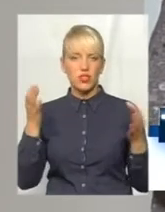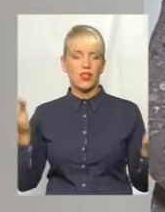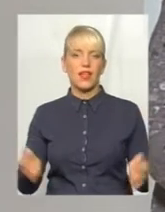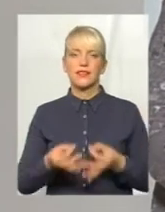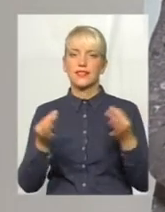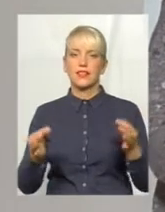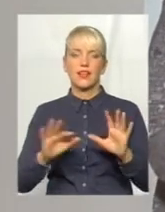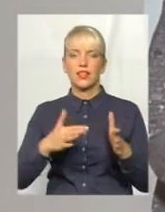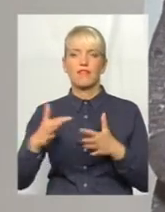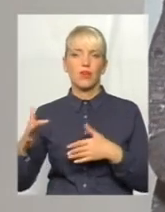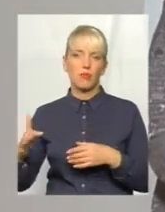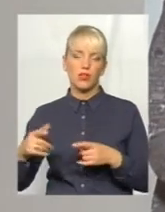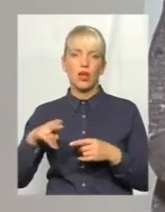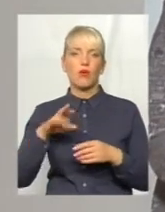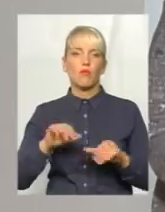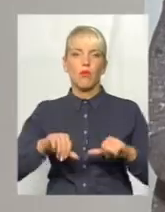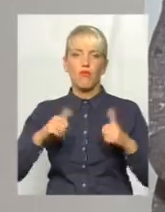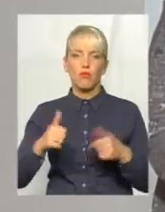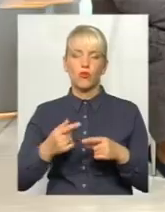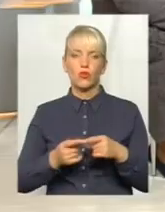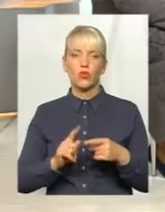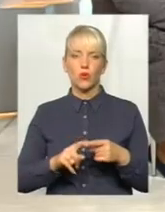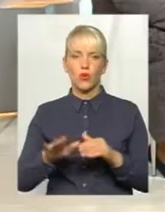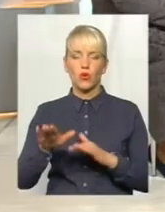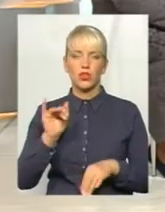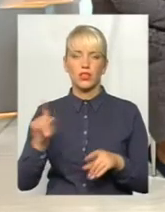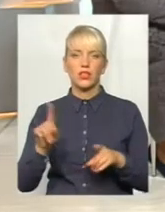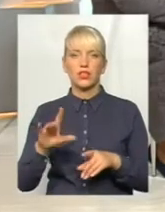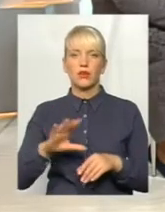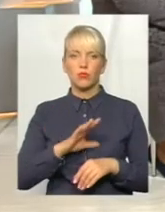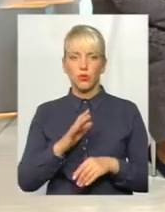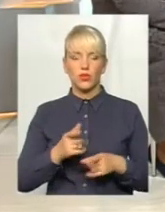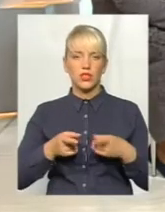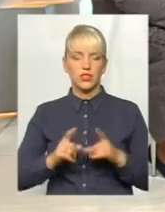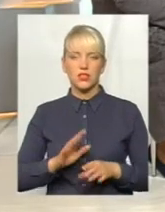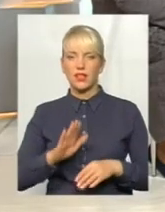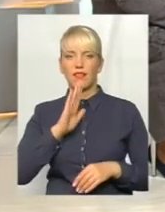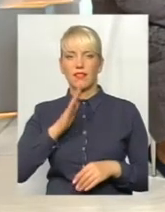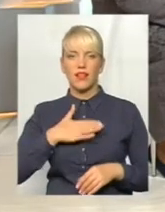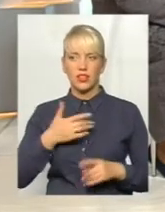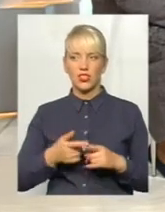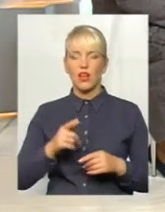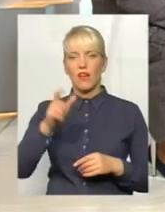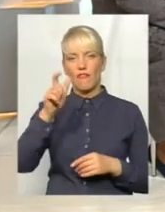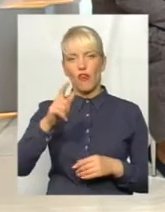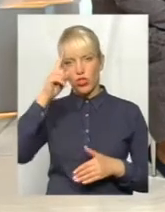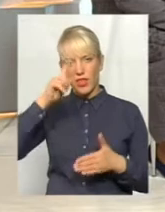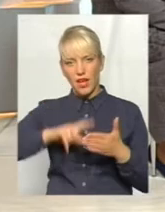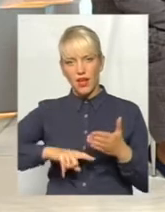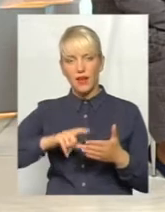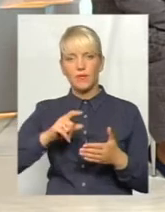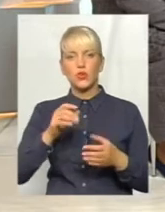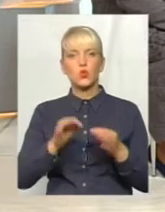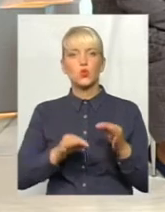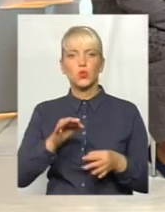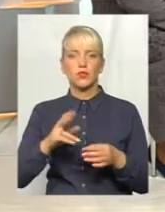фактів по оформленню того кредиту, що вони були дійсно не наші. Вона на свої переконання бачила то,